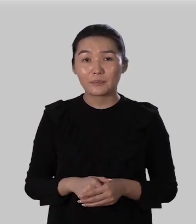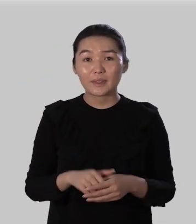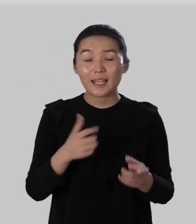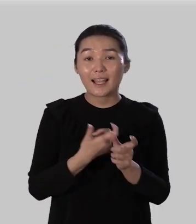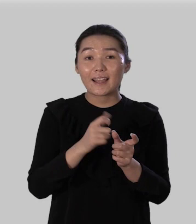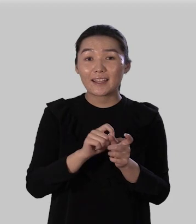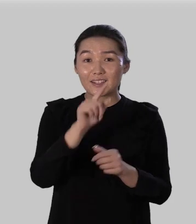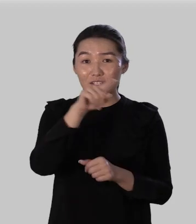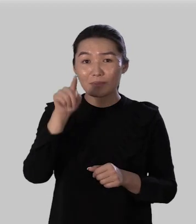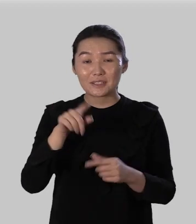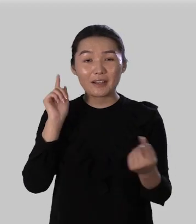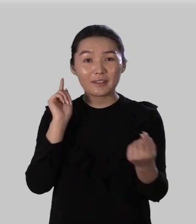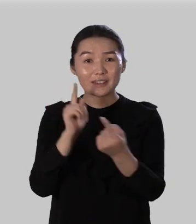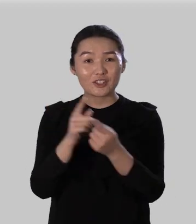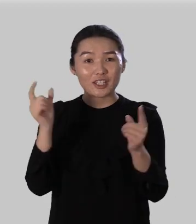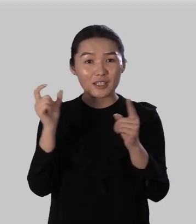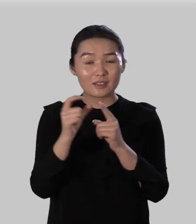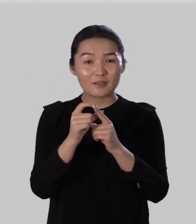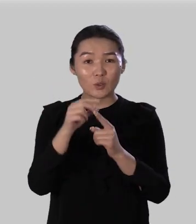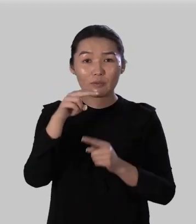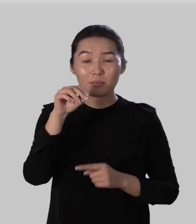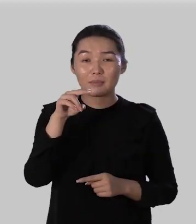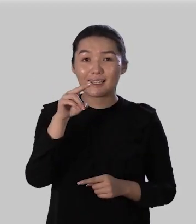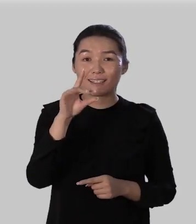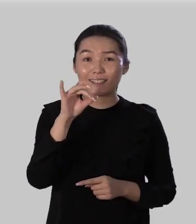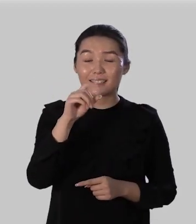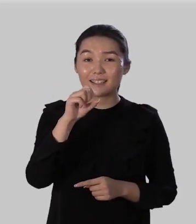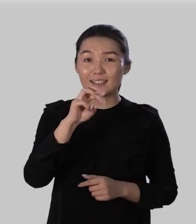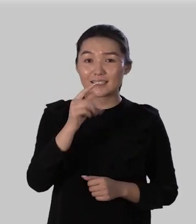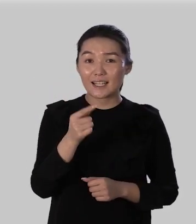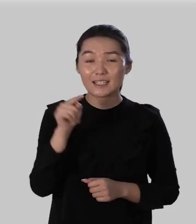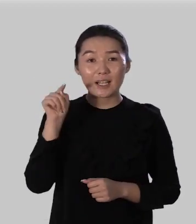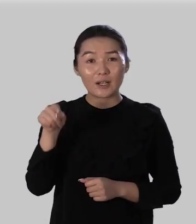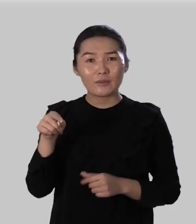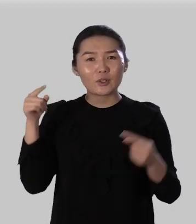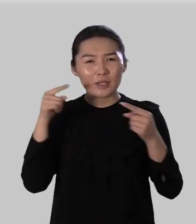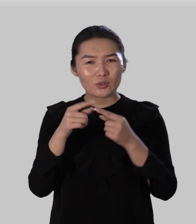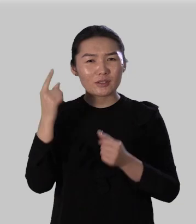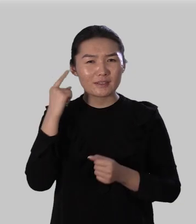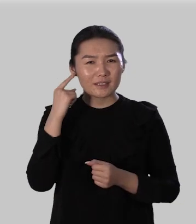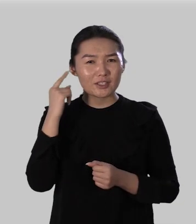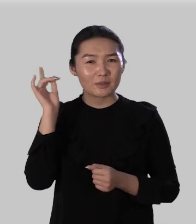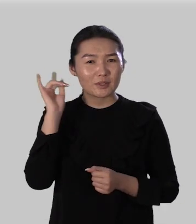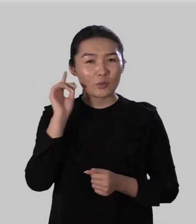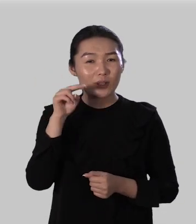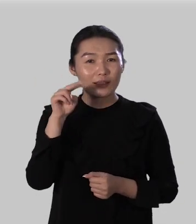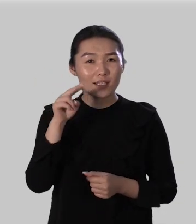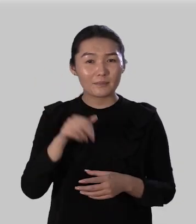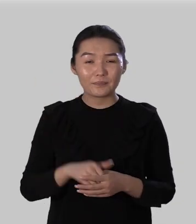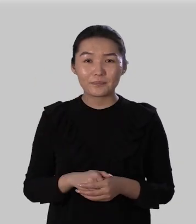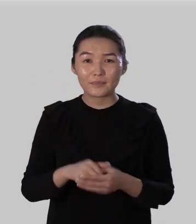эта же приставка встречается в слове подвязать в нем отчетливо слышим звук д